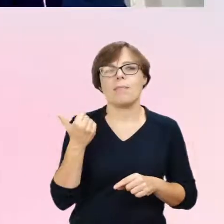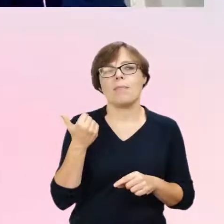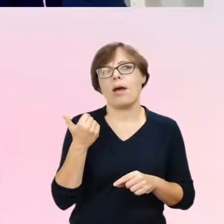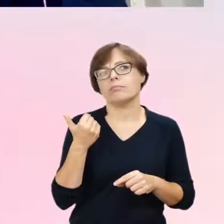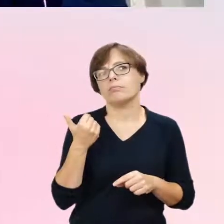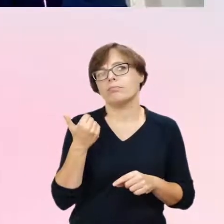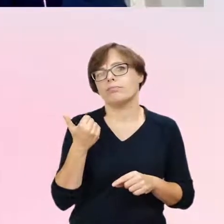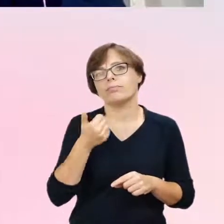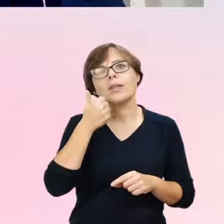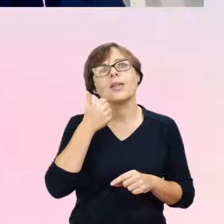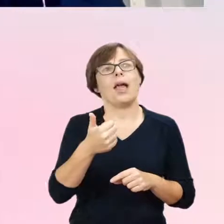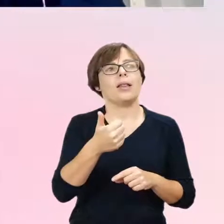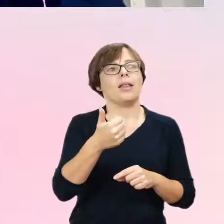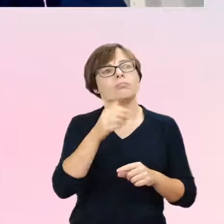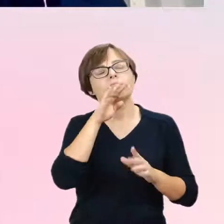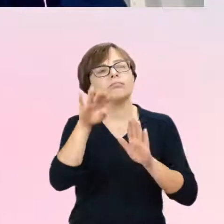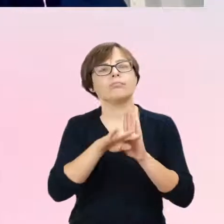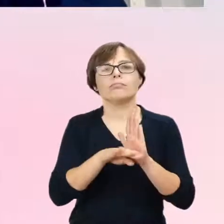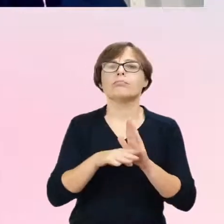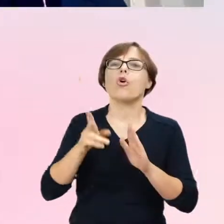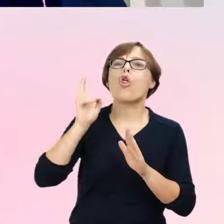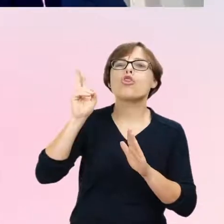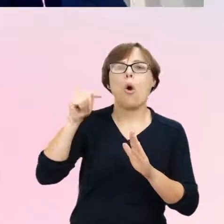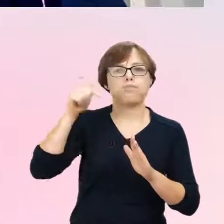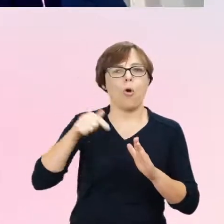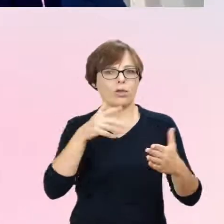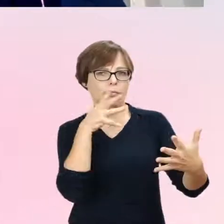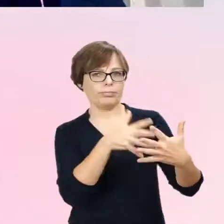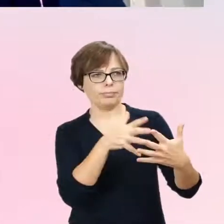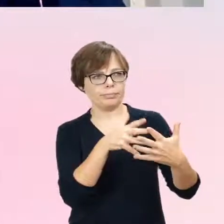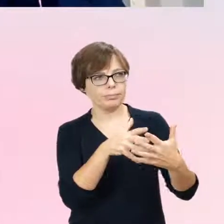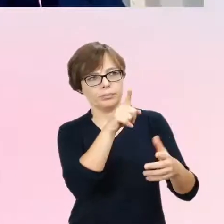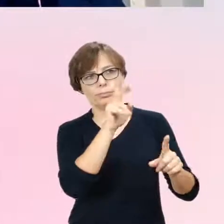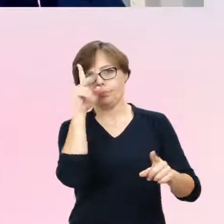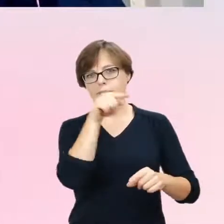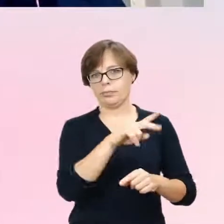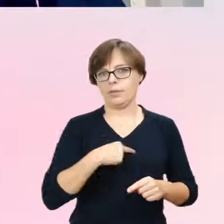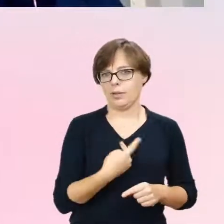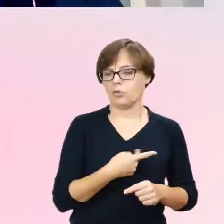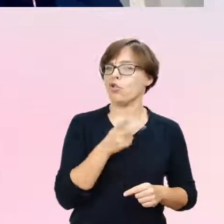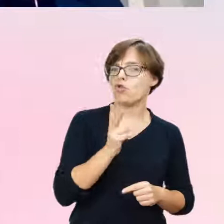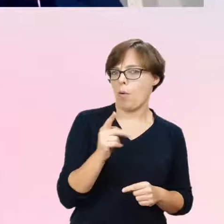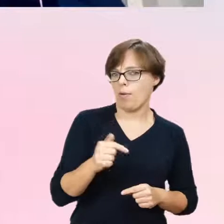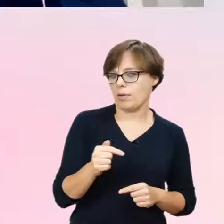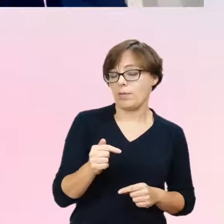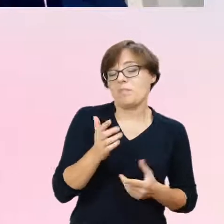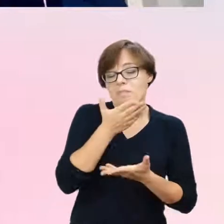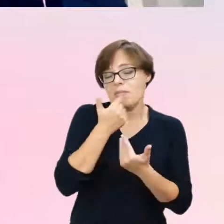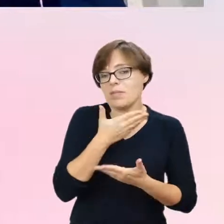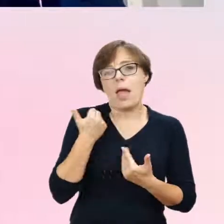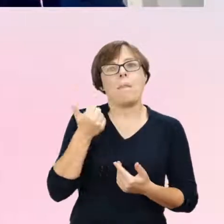diagnozy, kto ma ją stawiać, ale jesteśmy jakby zgodni, że